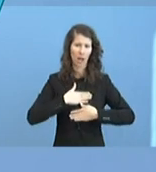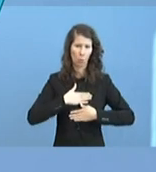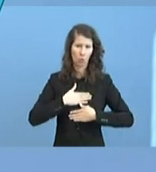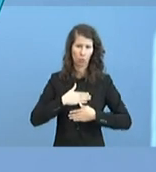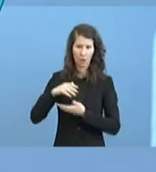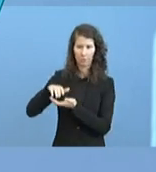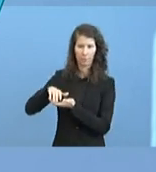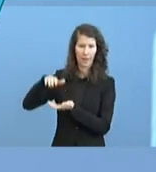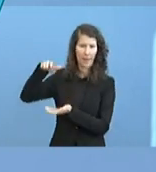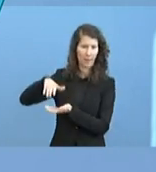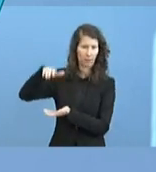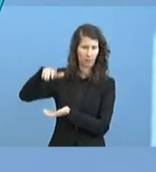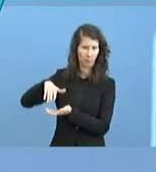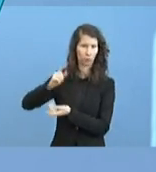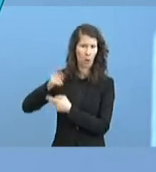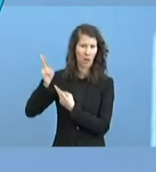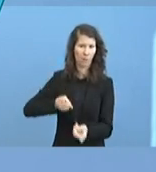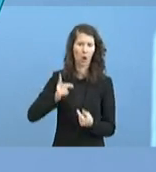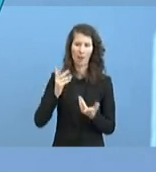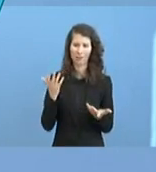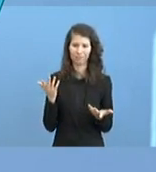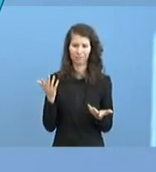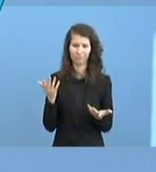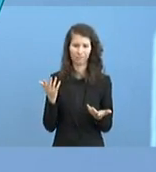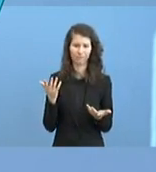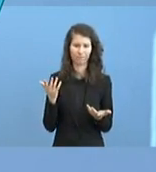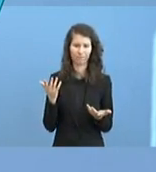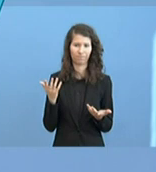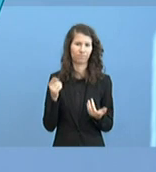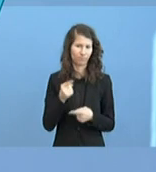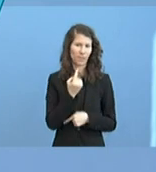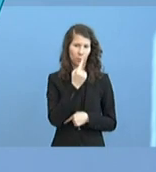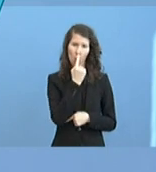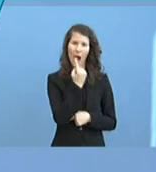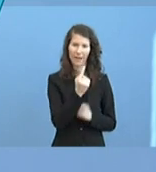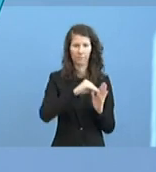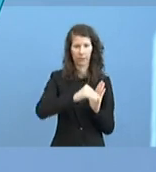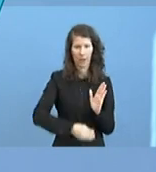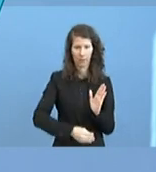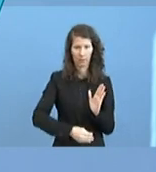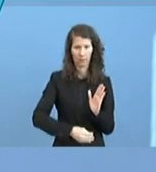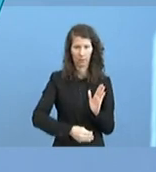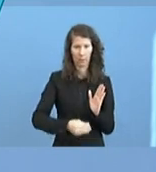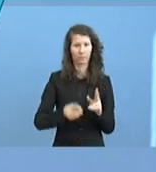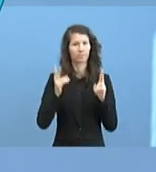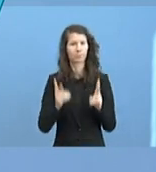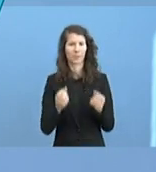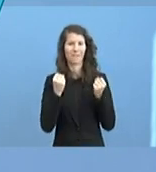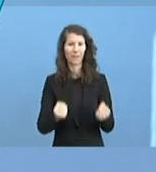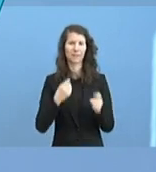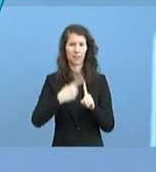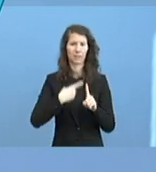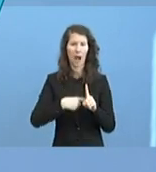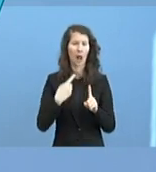das ist jetzt ein Vertrag, den wir geschlossen haben. Ich kann jetzt keine abschließende Zahl dazu nennen.